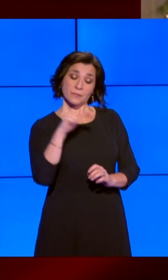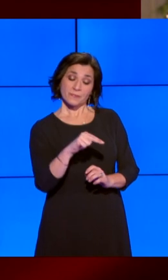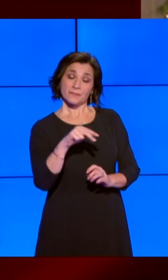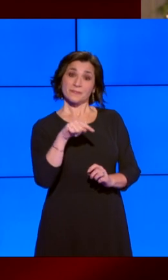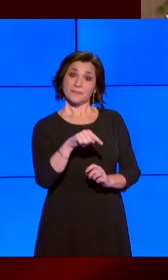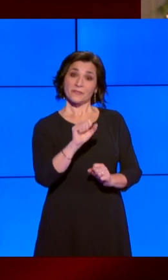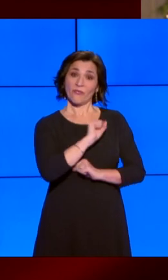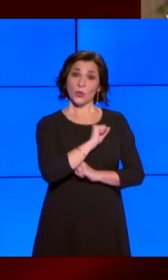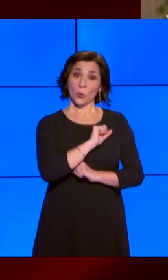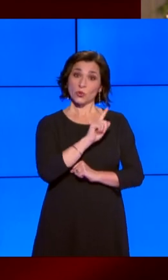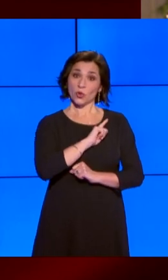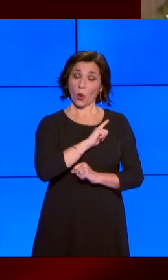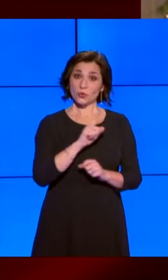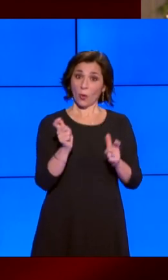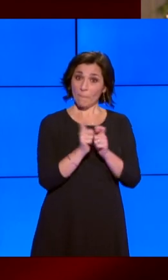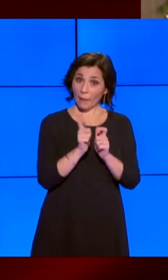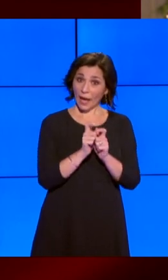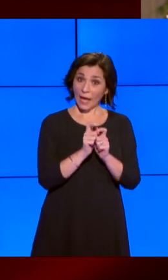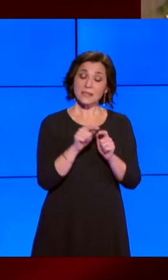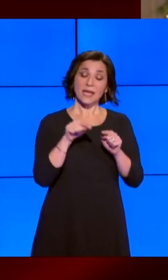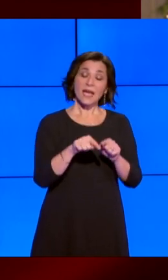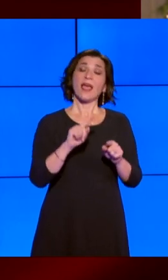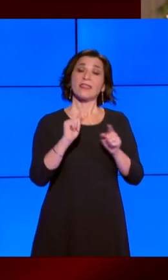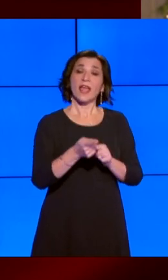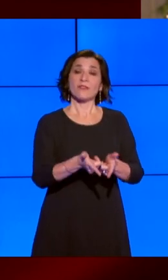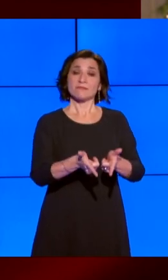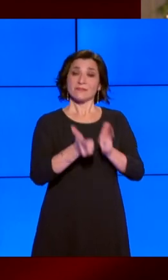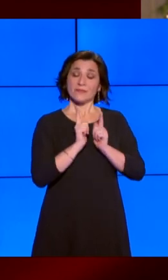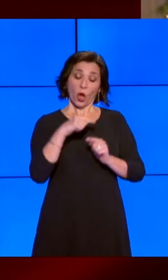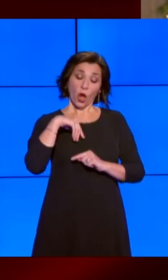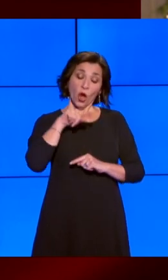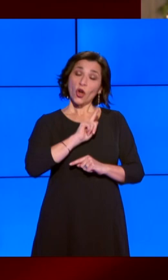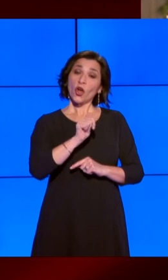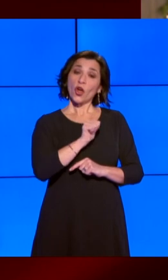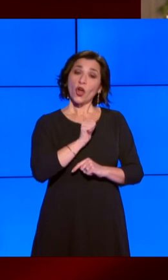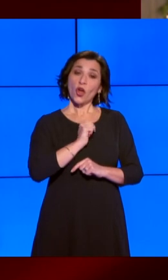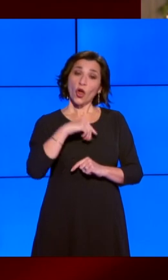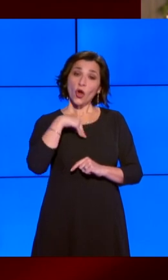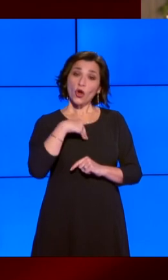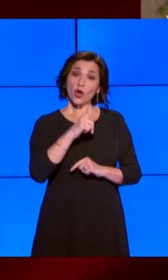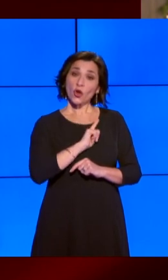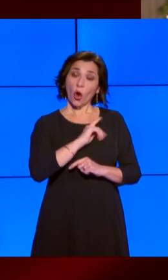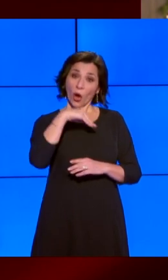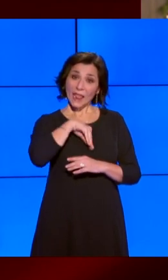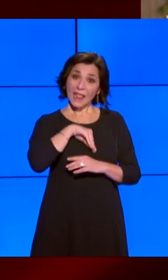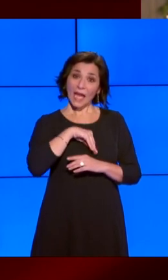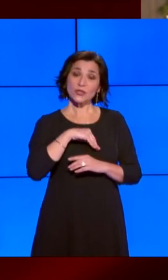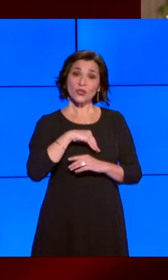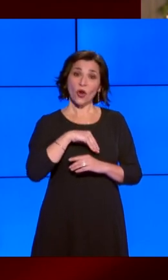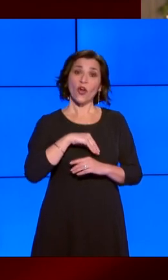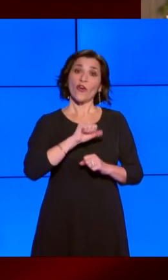Paese deve indurci ad averne di più in noi stessi, per dar corpo alla speranza di un futuro migliore.